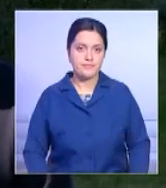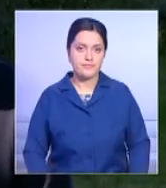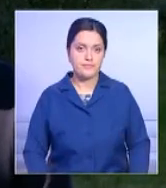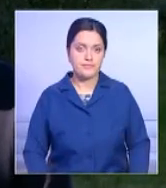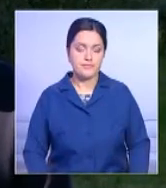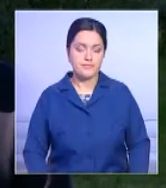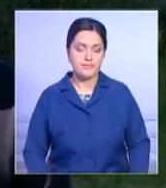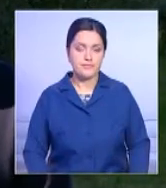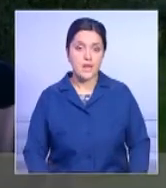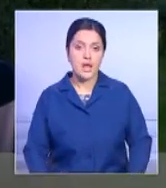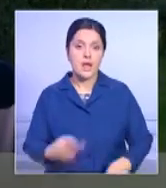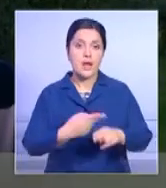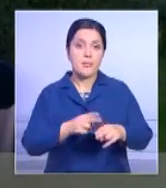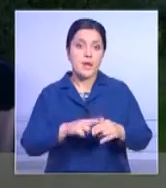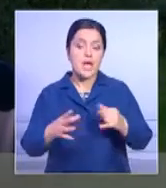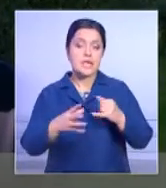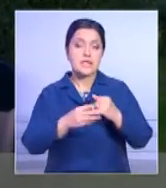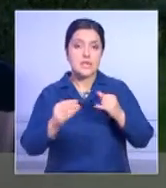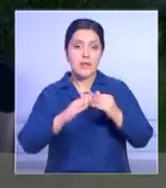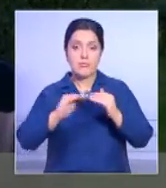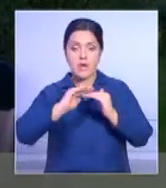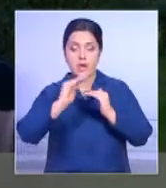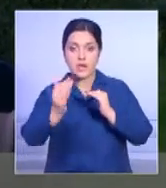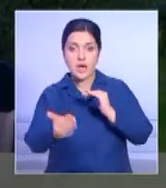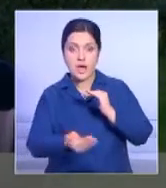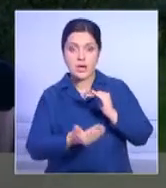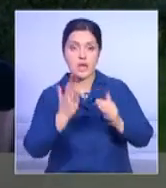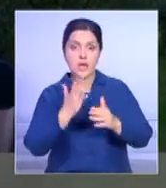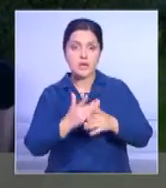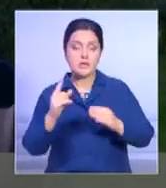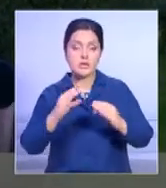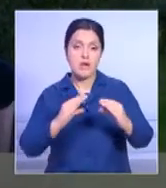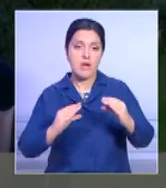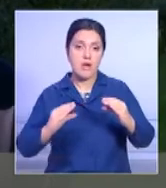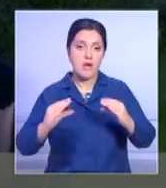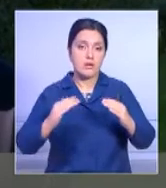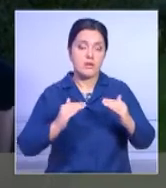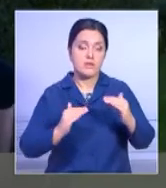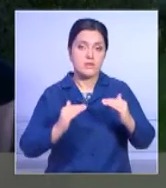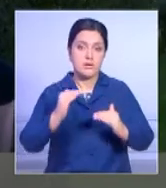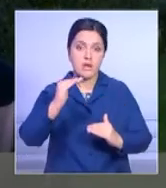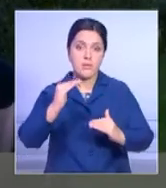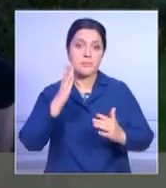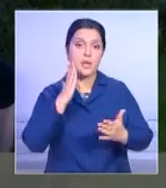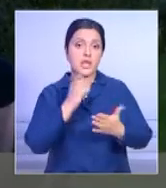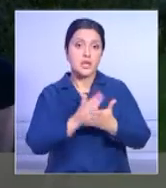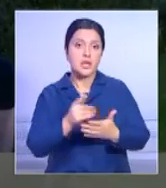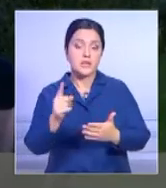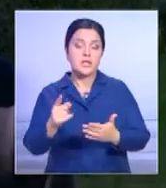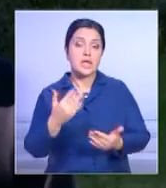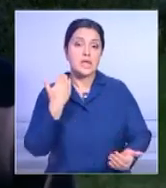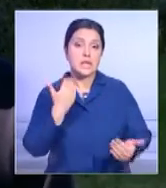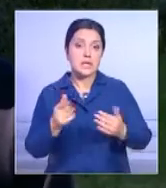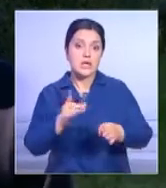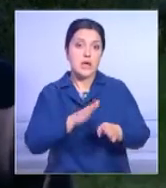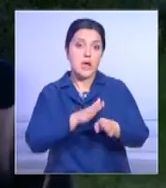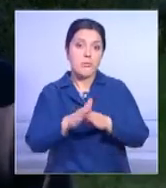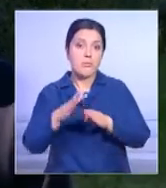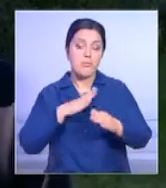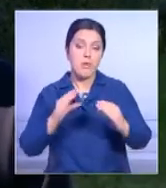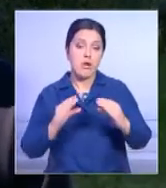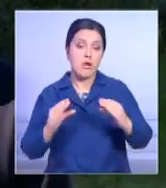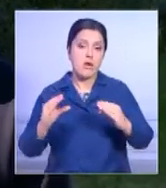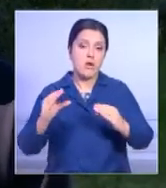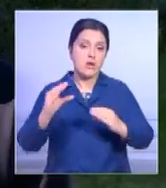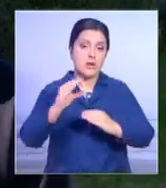Сдвиг земной коры произошел, скажем, в три ступени. И это, при всем несчастье, большое везение. Если бы вся эта масса двинулась в